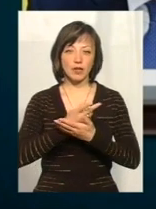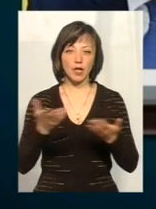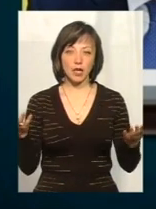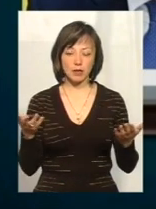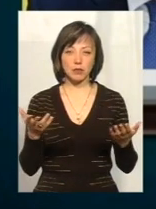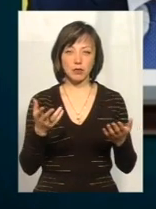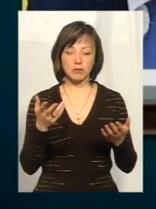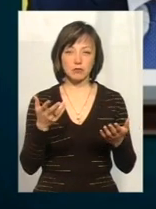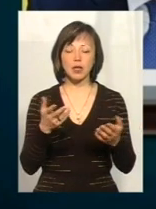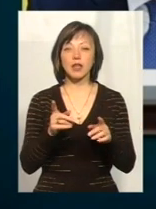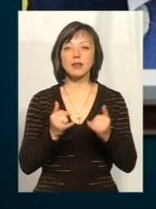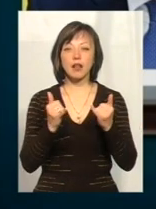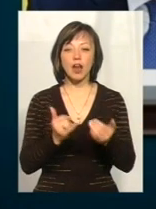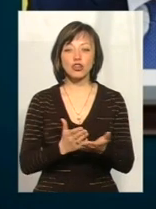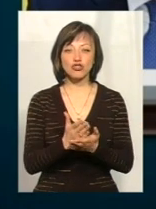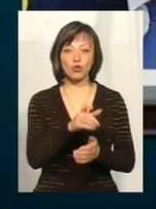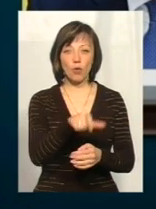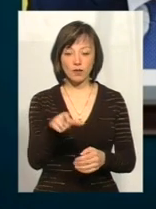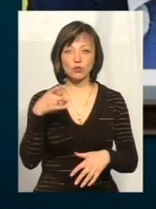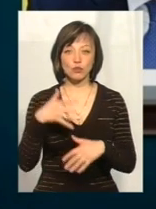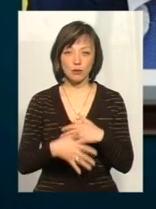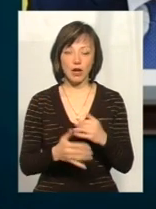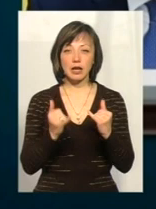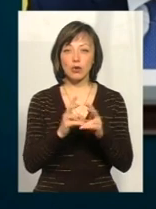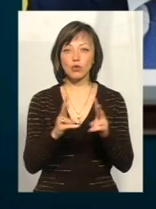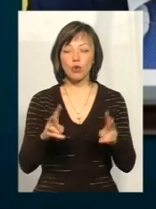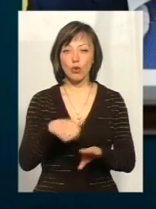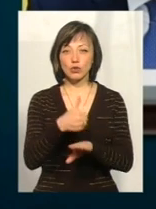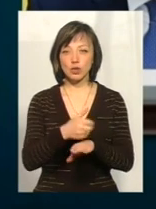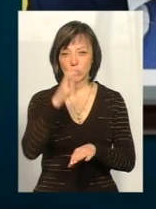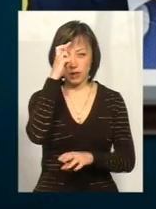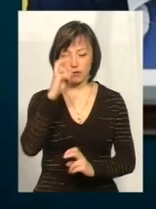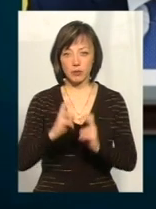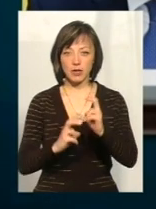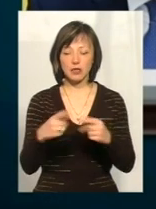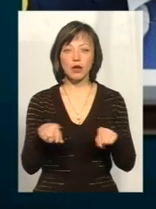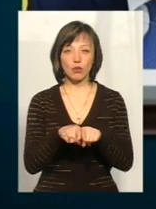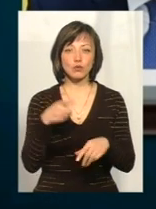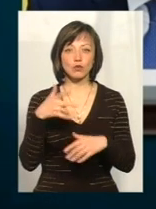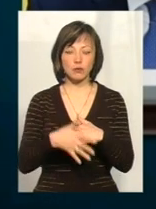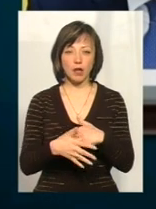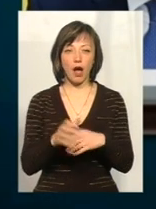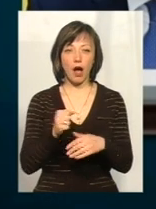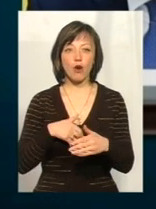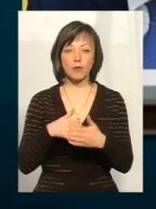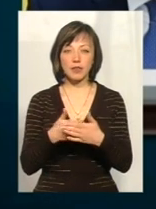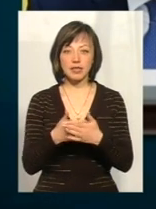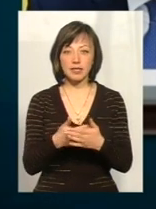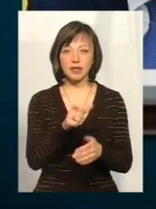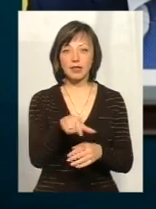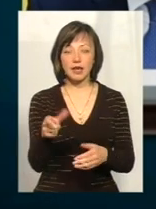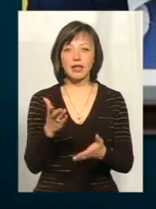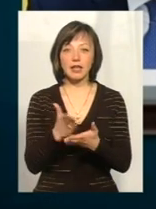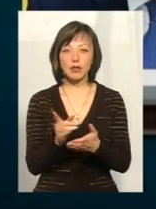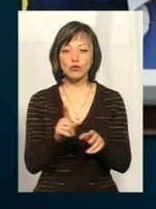та прозорими. І тому для чиновників це є зрозумілим. Для тих, хто очолює державні підприємства, це також зрозуміло. А громадські активісти для того